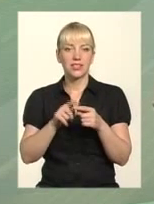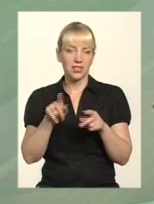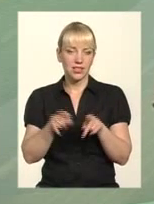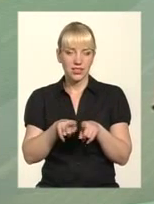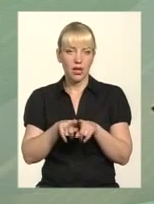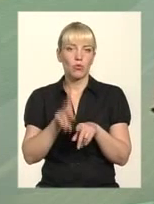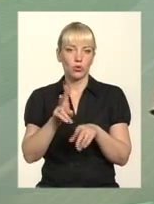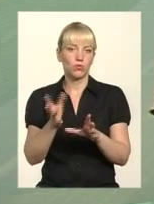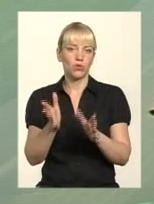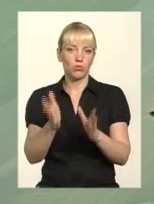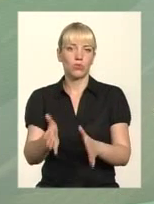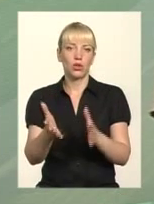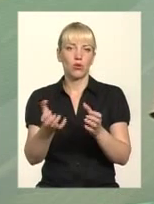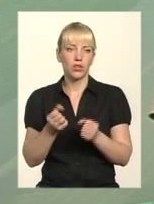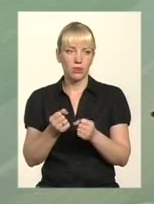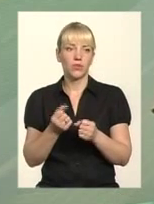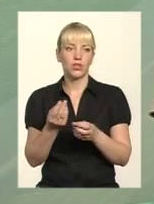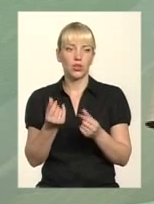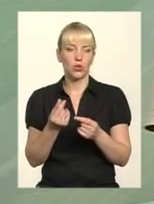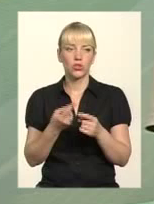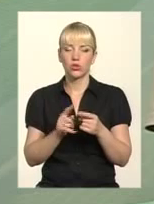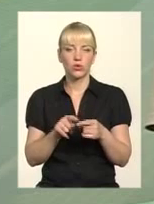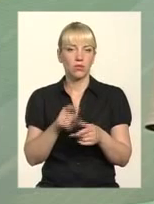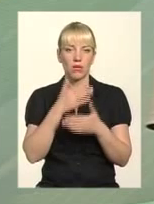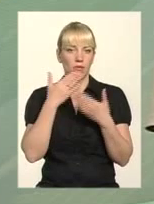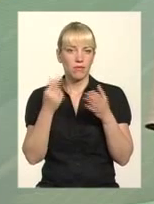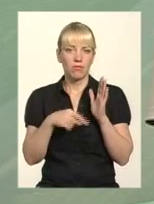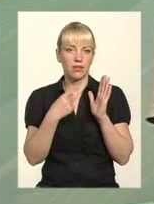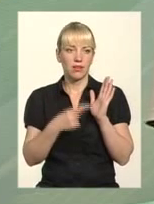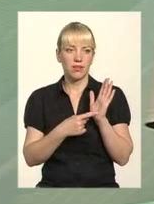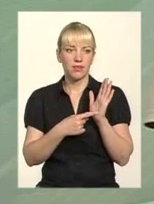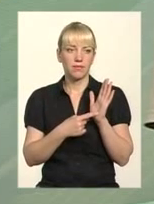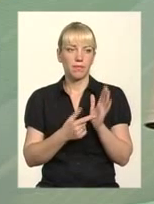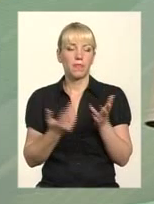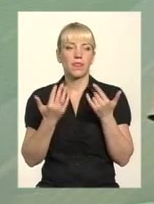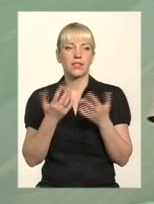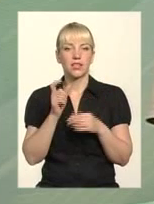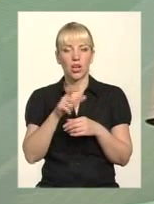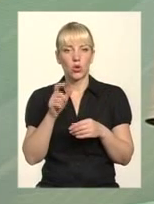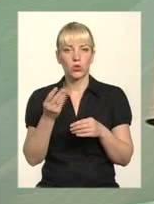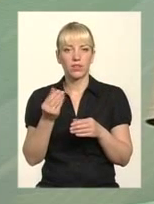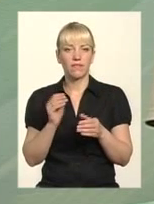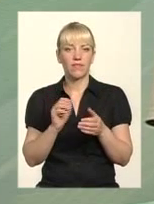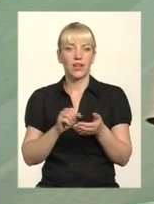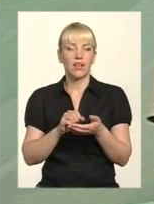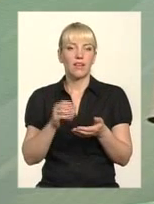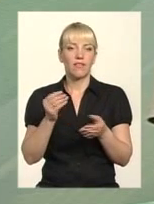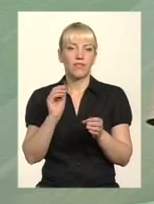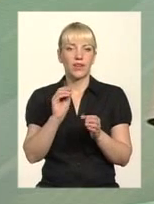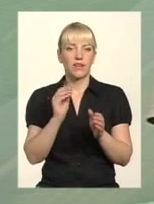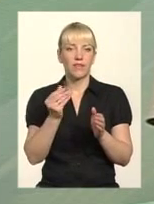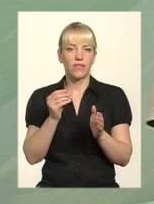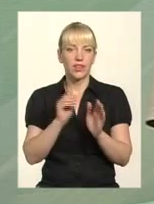отримується ці гроші. Так що тут немає питання, наскільки люди здають внески, і там вже закладені в